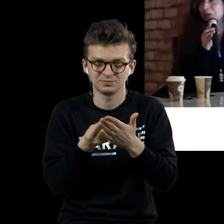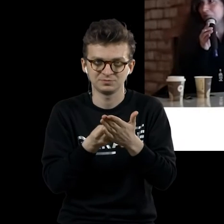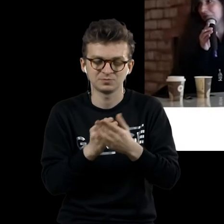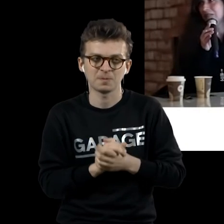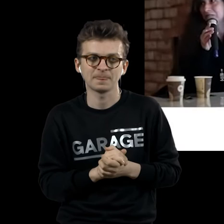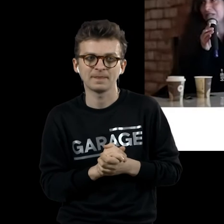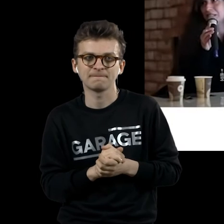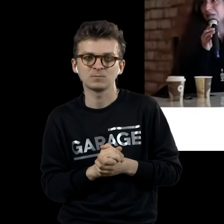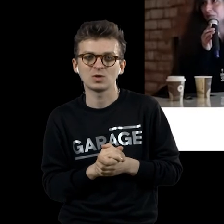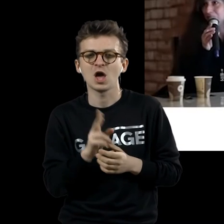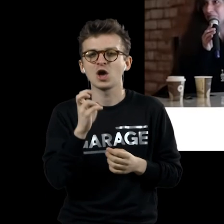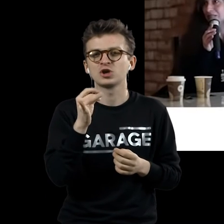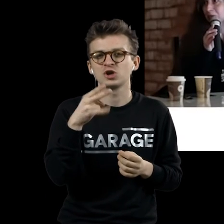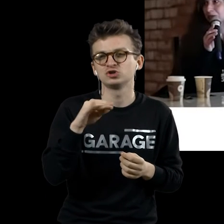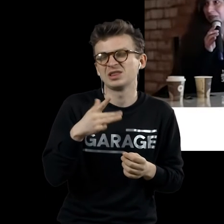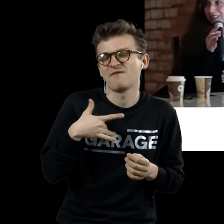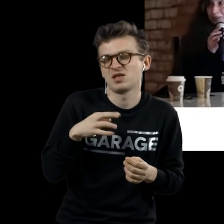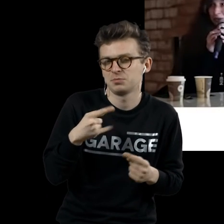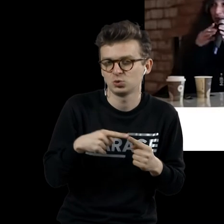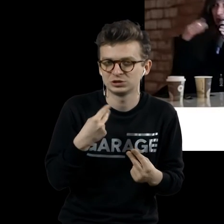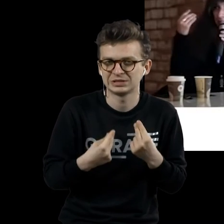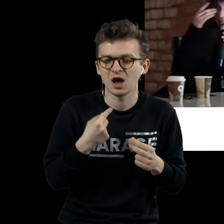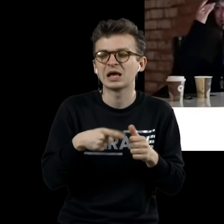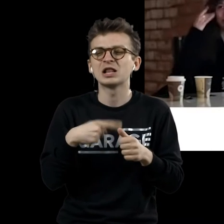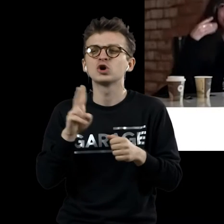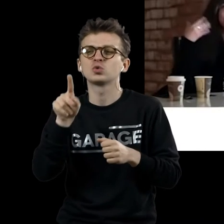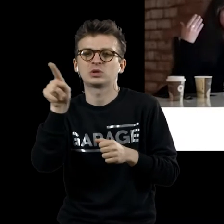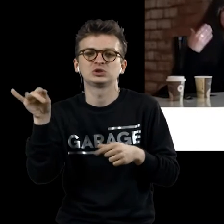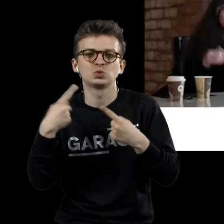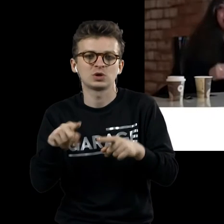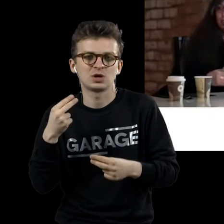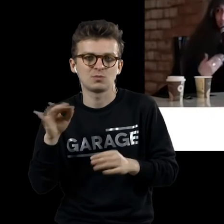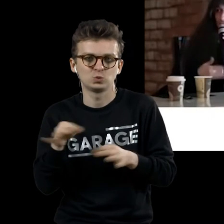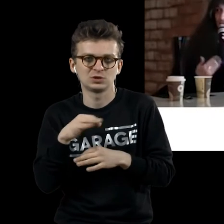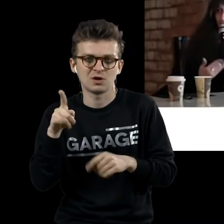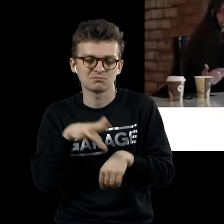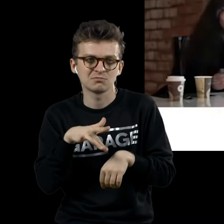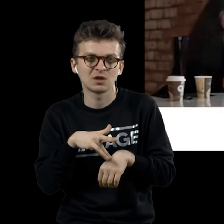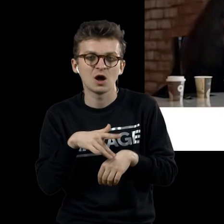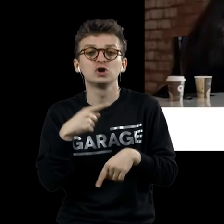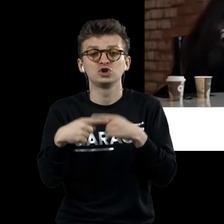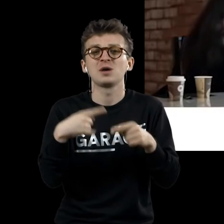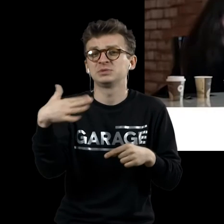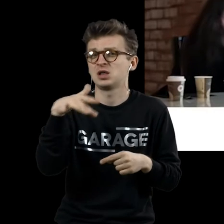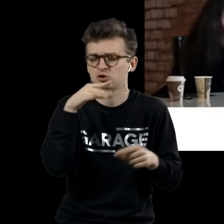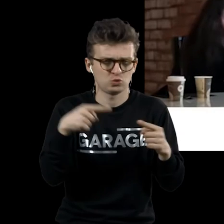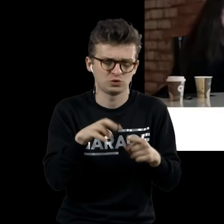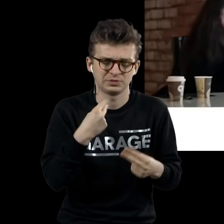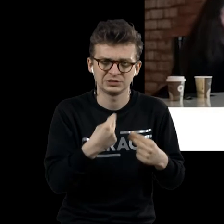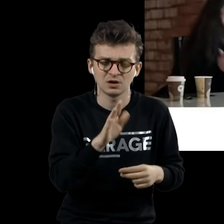Кейдж бы, скорее всего, сыграл бы ее. Или кто-нибудь из музыкантов. Лет через 50 ее наверняка бы сыграли.